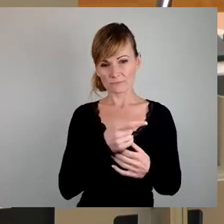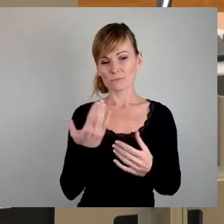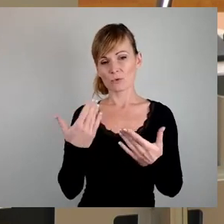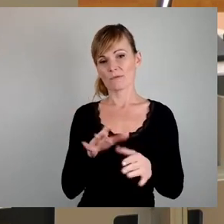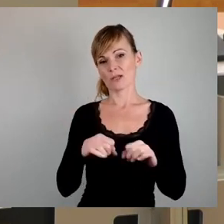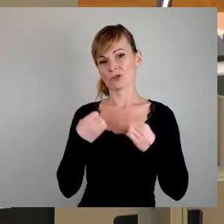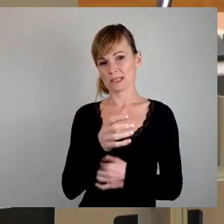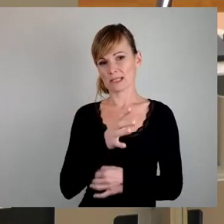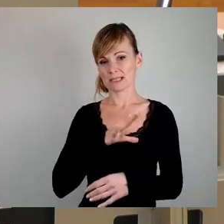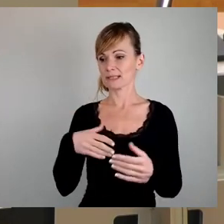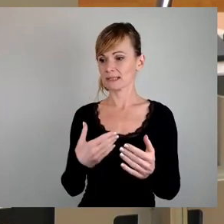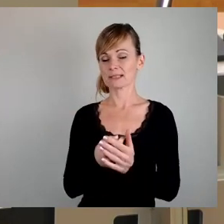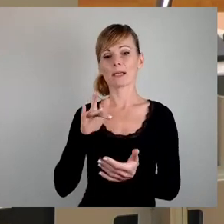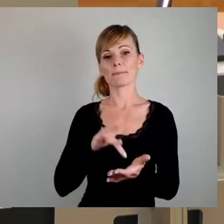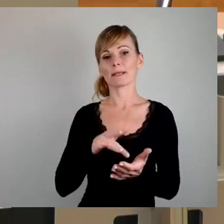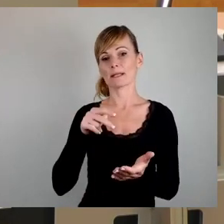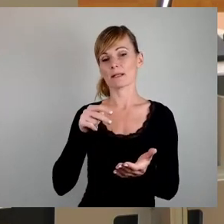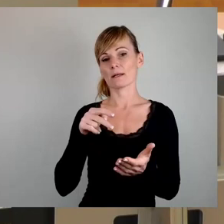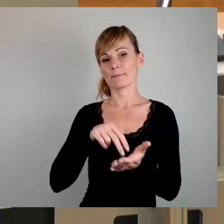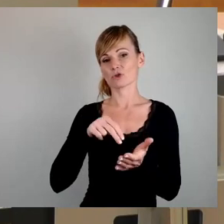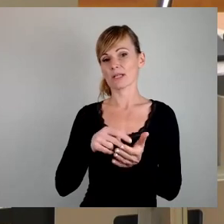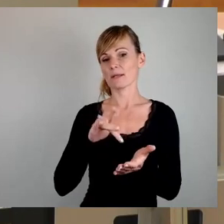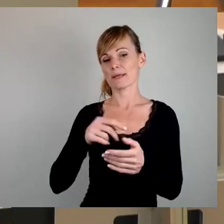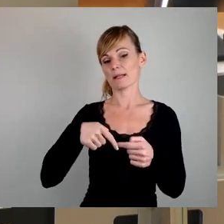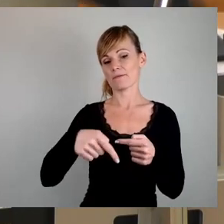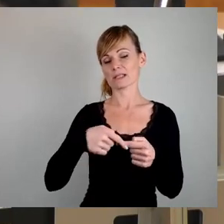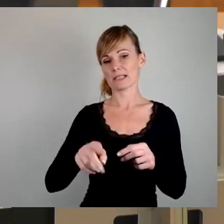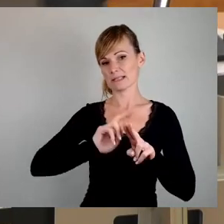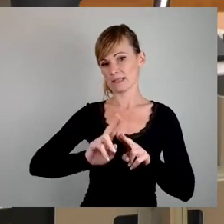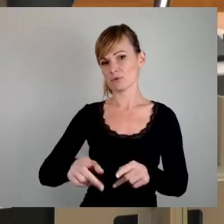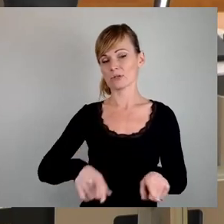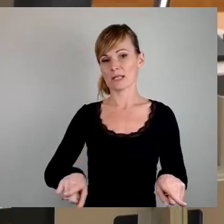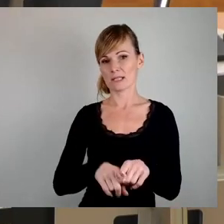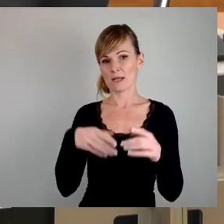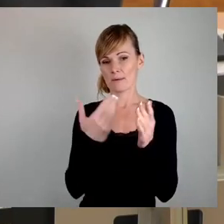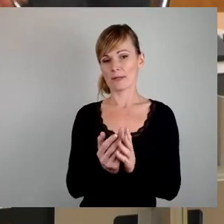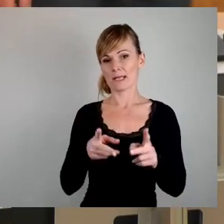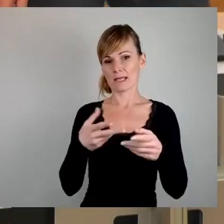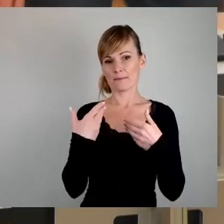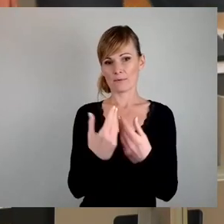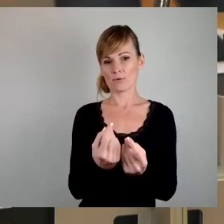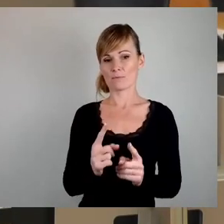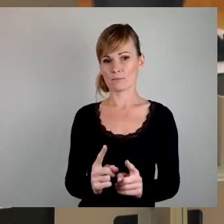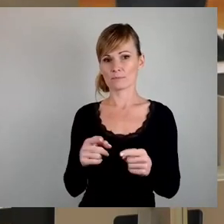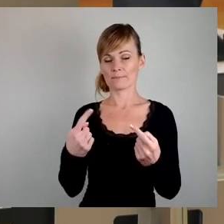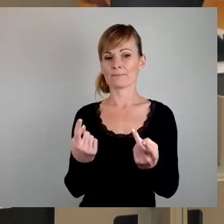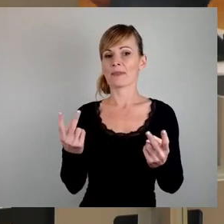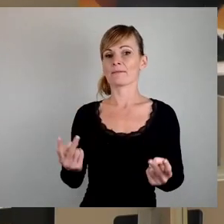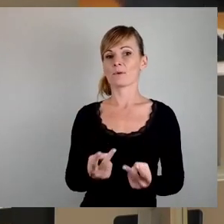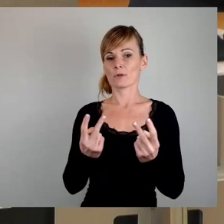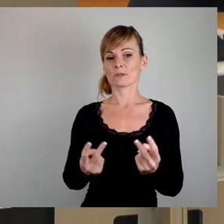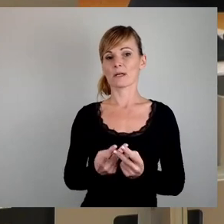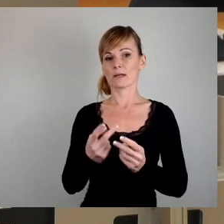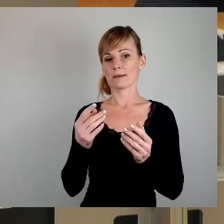Bestände mittelfristig saniert und gleichzeitig Belegrechte erhalten werden, die zudem einer geförterten Mietpreisbindung